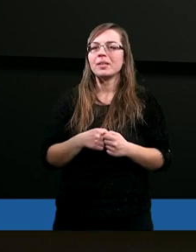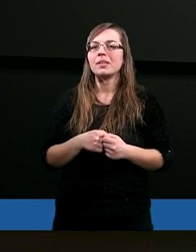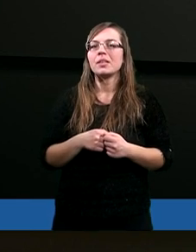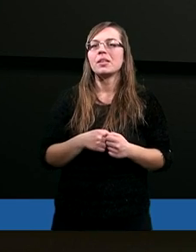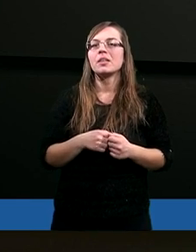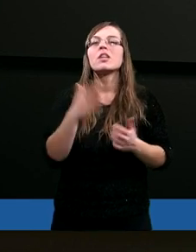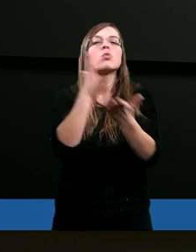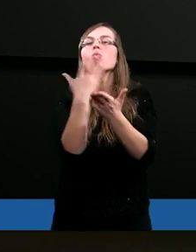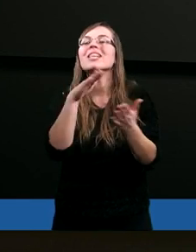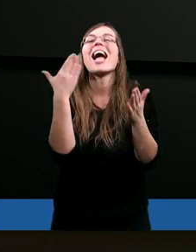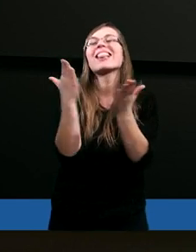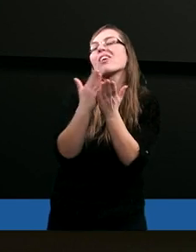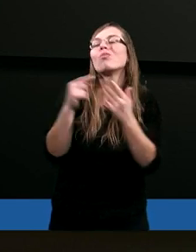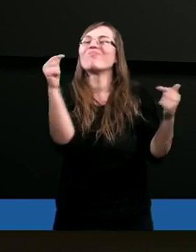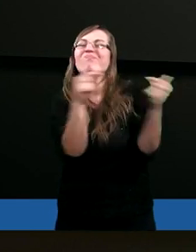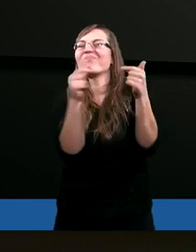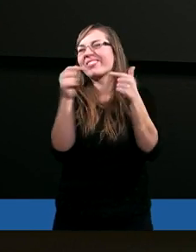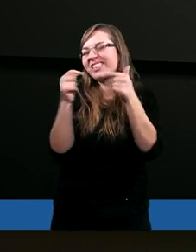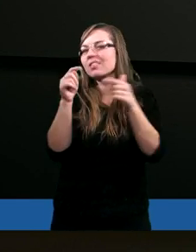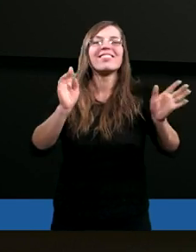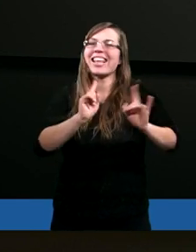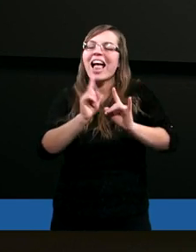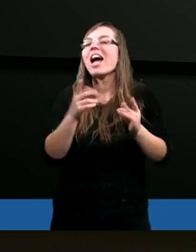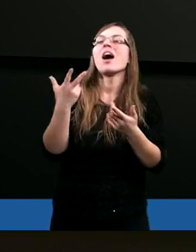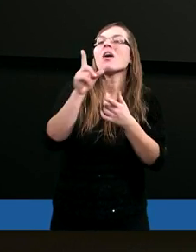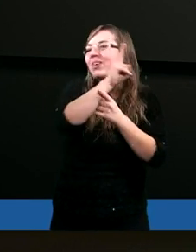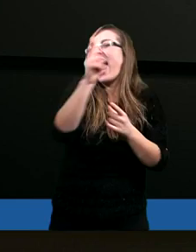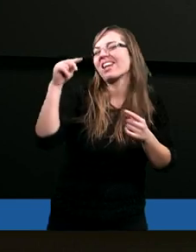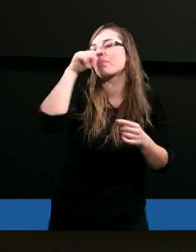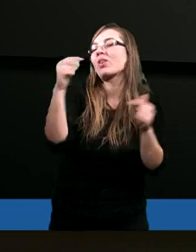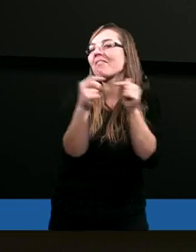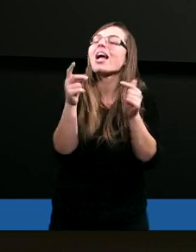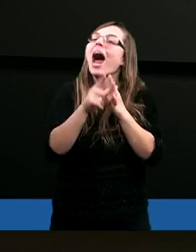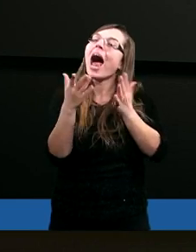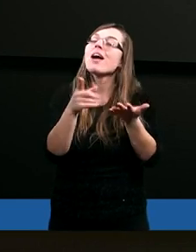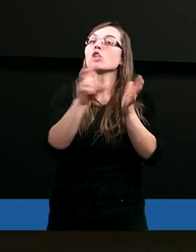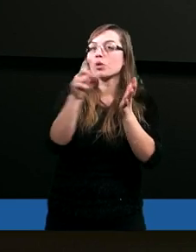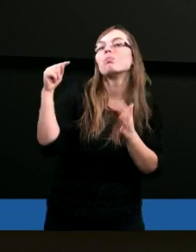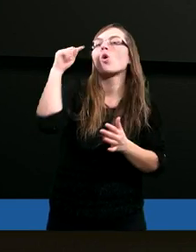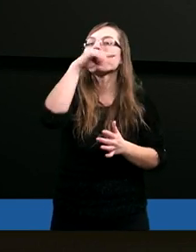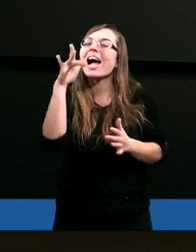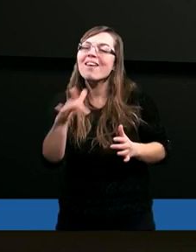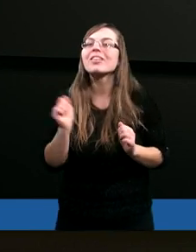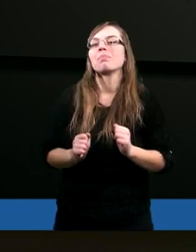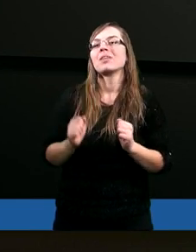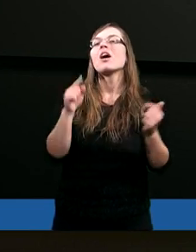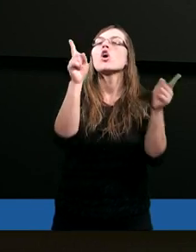już nie tylko się sprzeczać, bo sprzeczać to z urodzenia potrafimy się, ale potrafimy